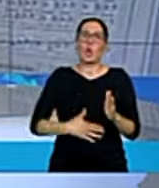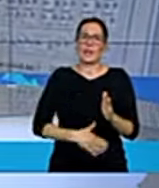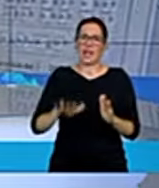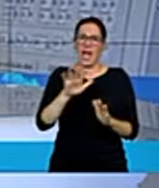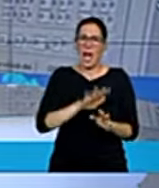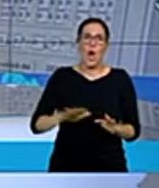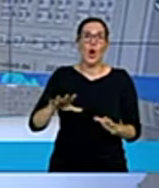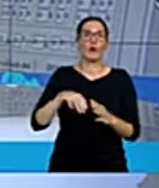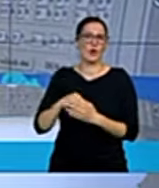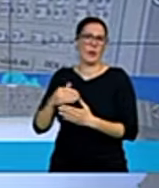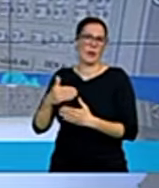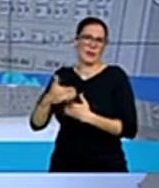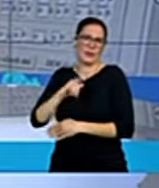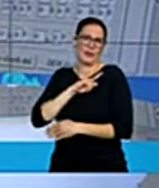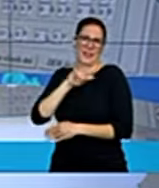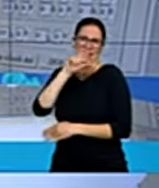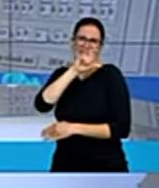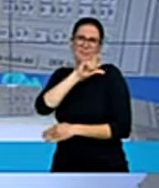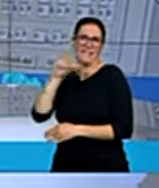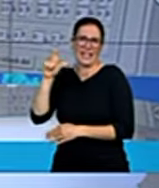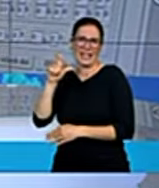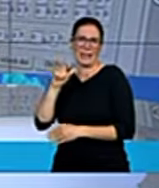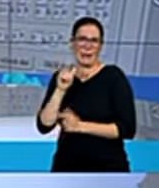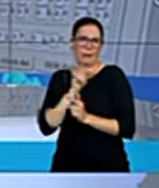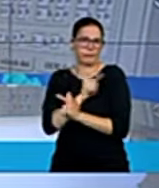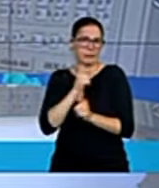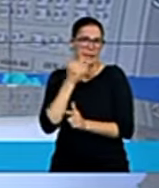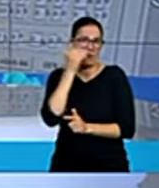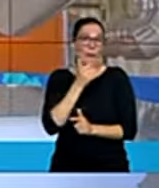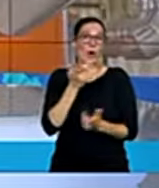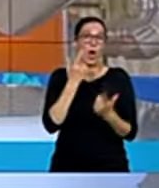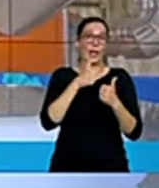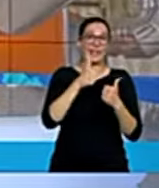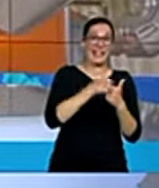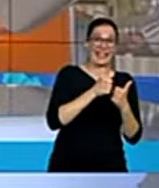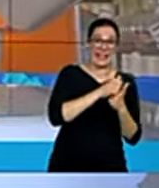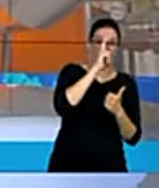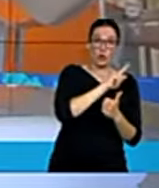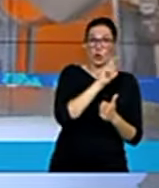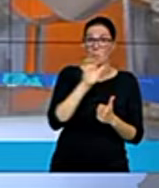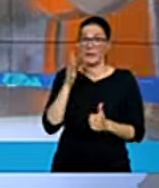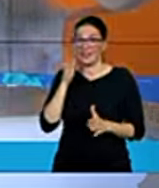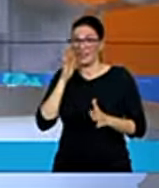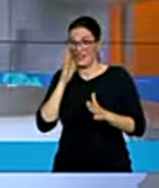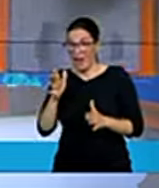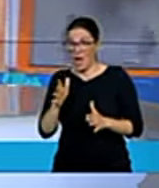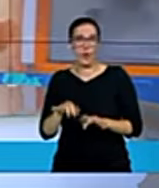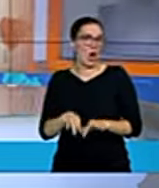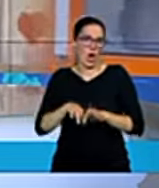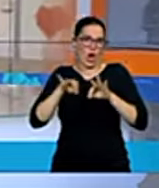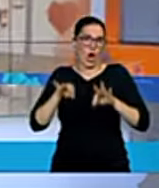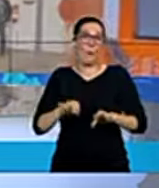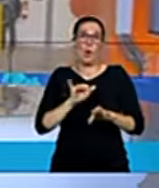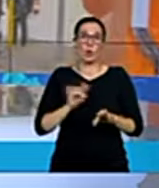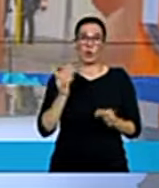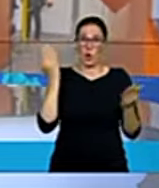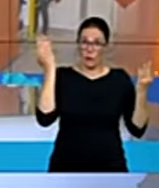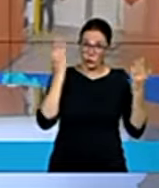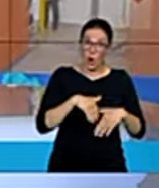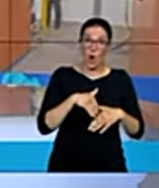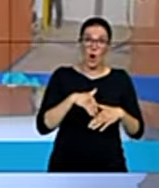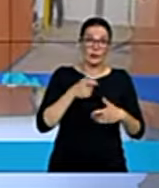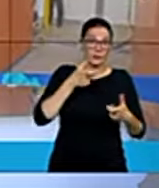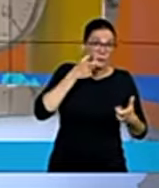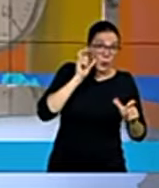vlastní mezi 23. hodinou večer a pátou raní lidem dodávky omezuje. Kdo ponocuje nebo musí brzy vstávat, se v mezi městí moc